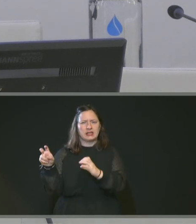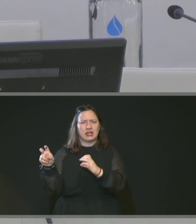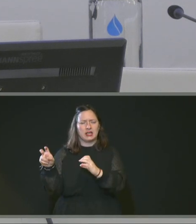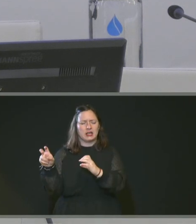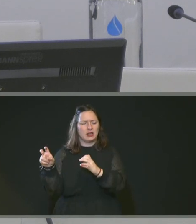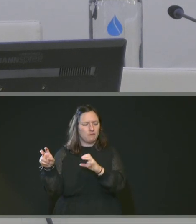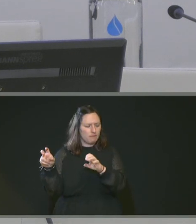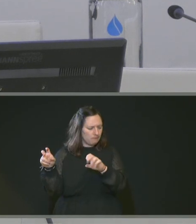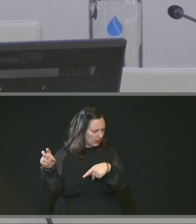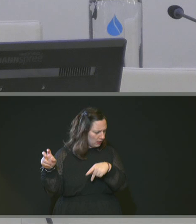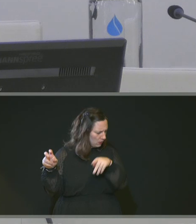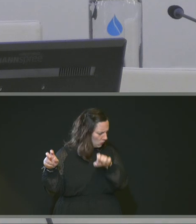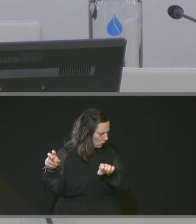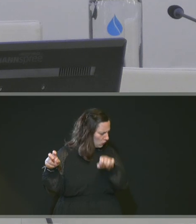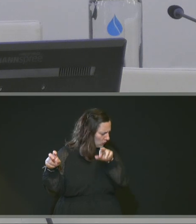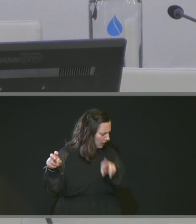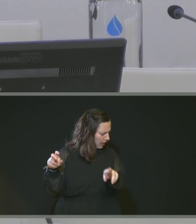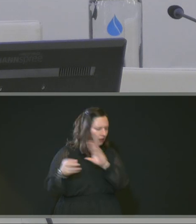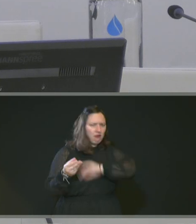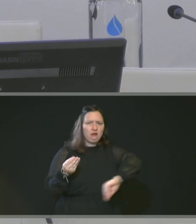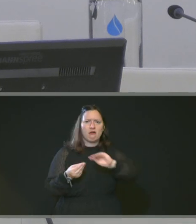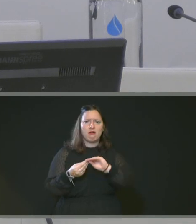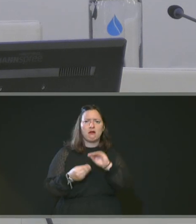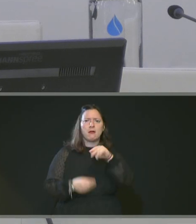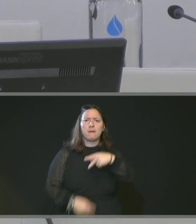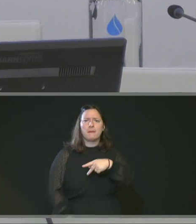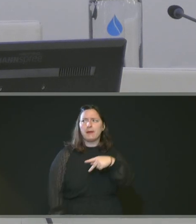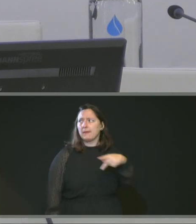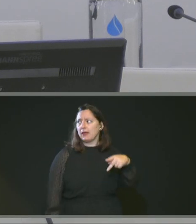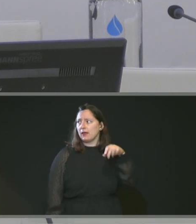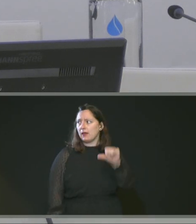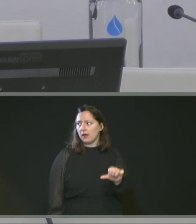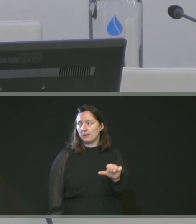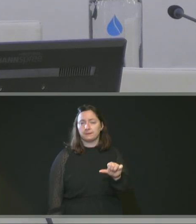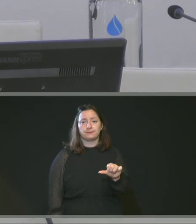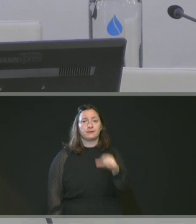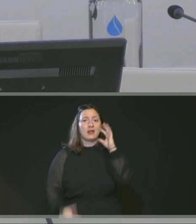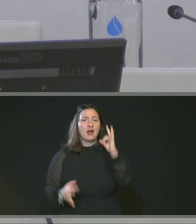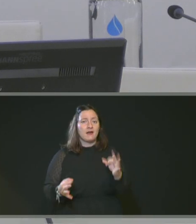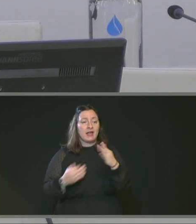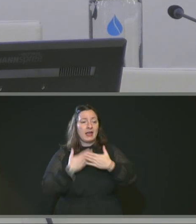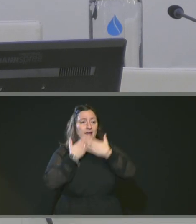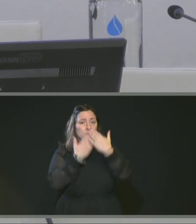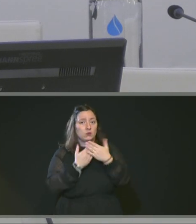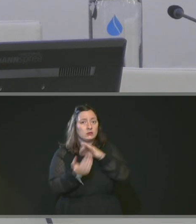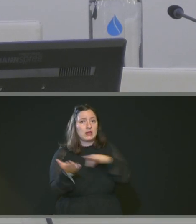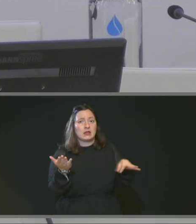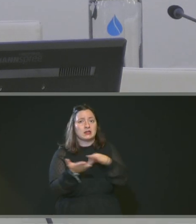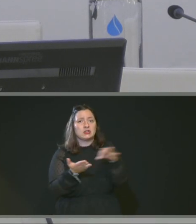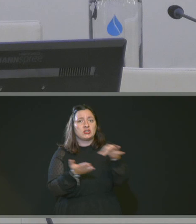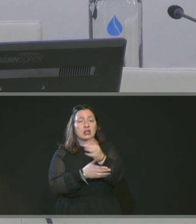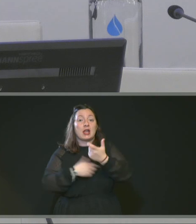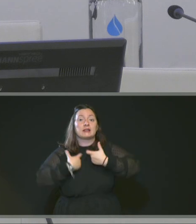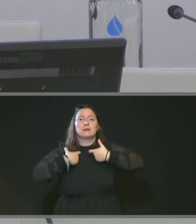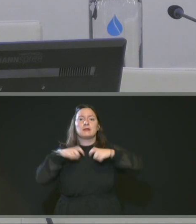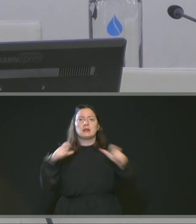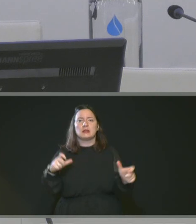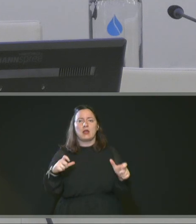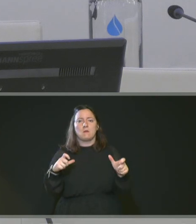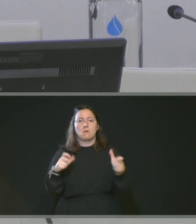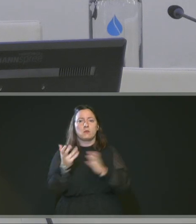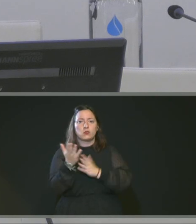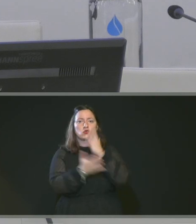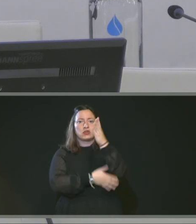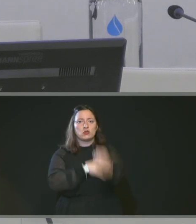le CPER et le PPA sur la réalisation des études stratégiques sur le volet accessibilité du projet de